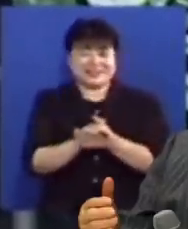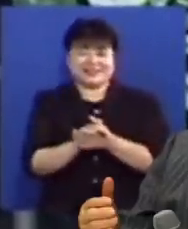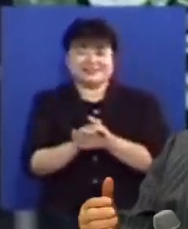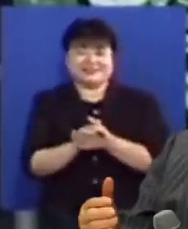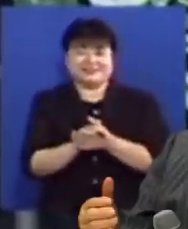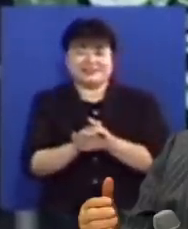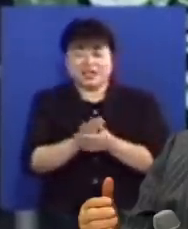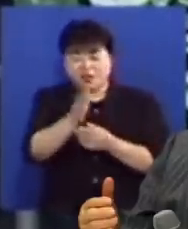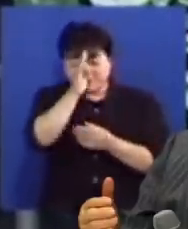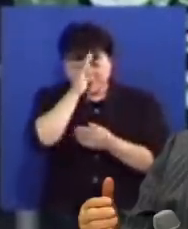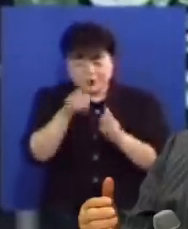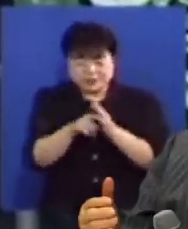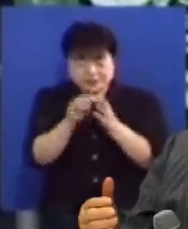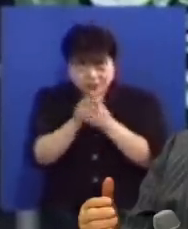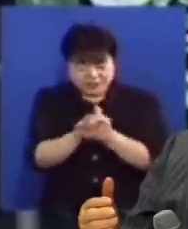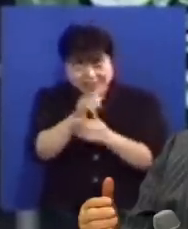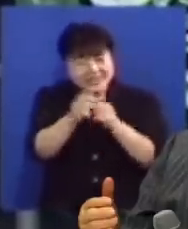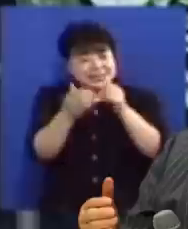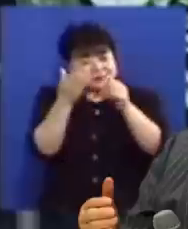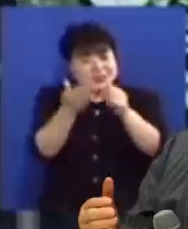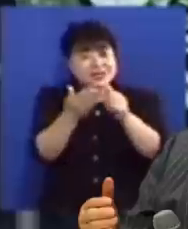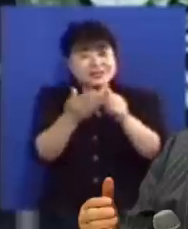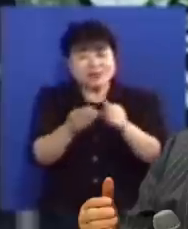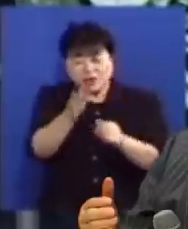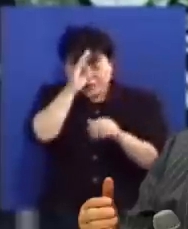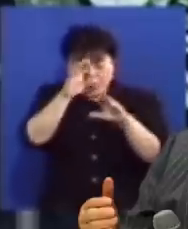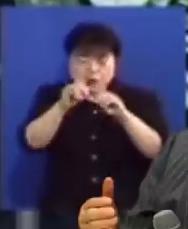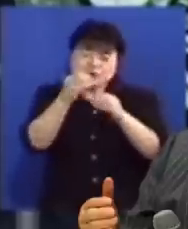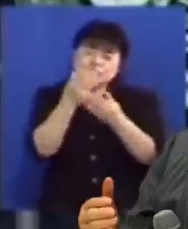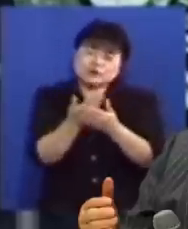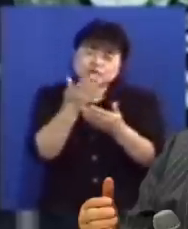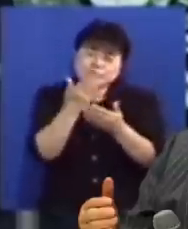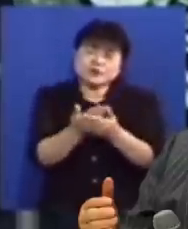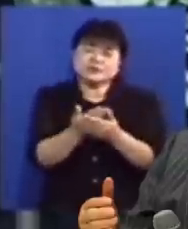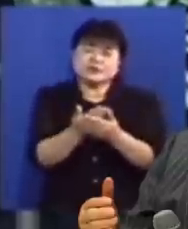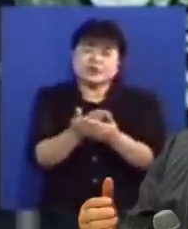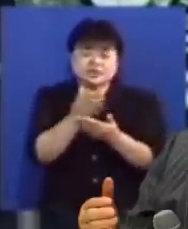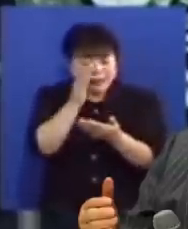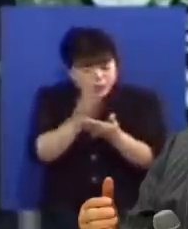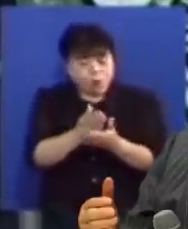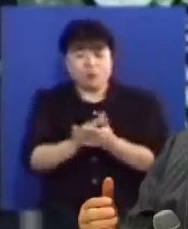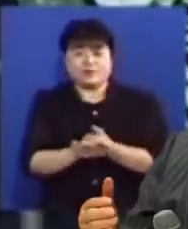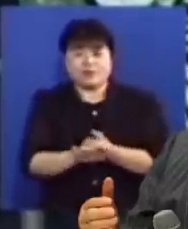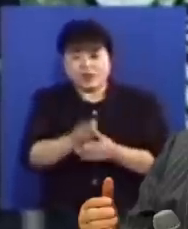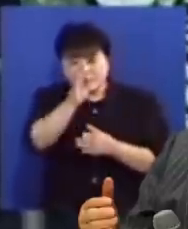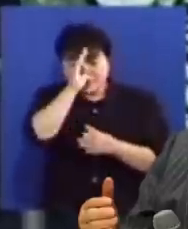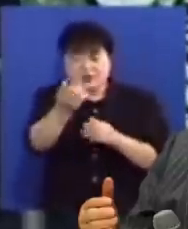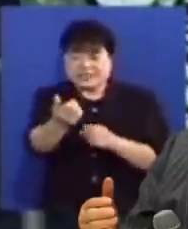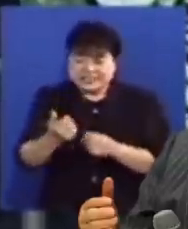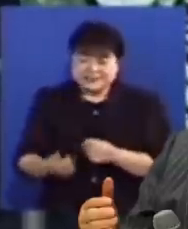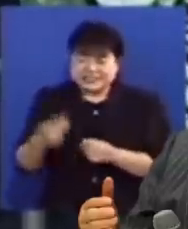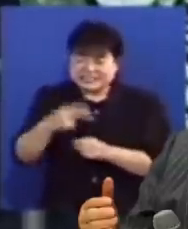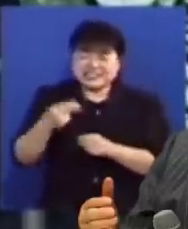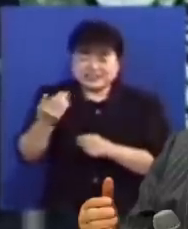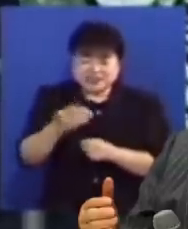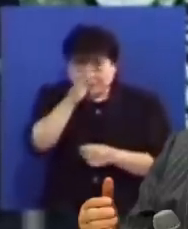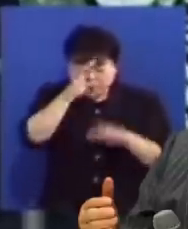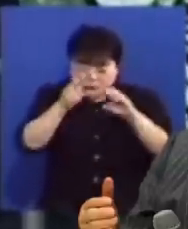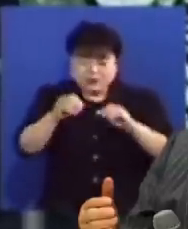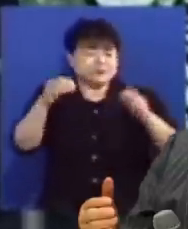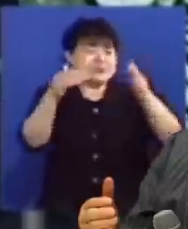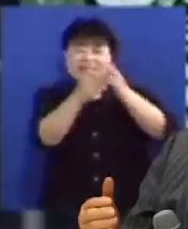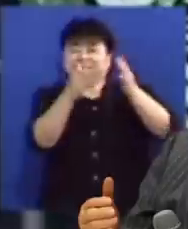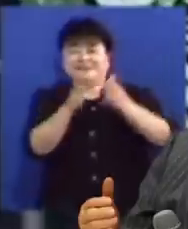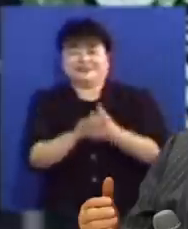병을 위해서 기도할 때 하나님 내 이 병을 고쳐주시옵소서 고쳐주시옵소서 하지 마십시오 병은 이미 27년 전에 고침받은